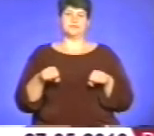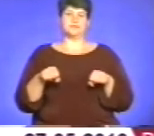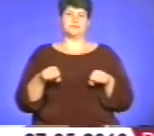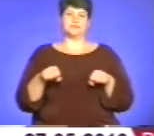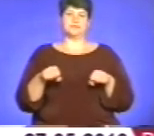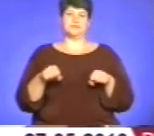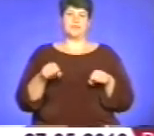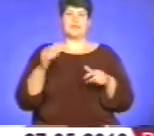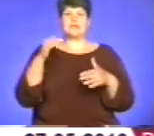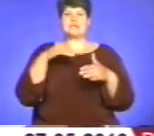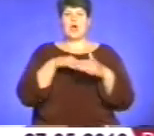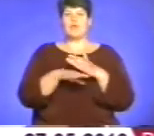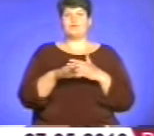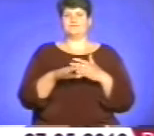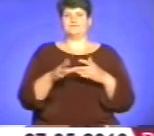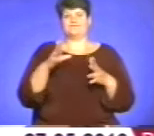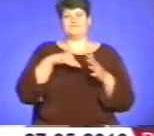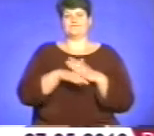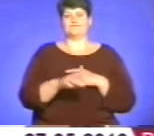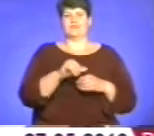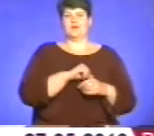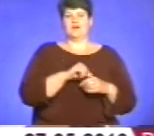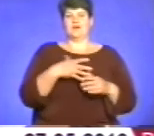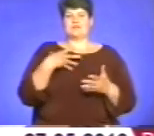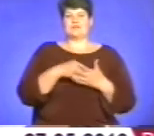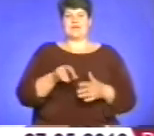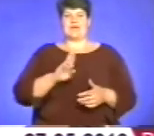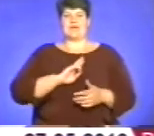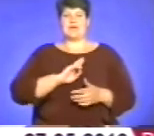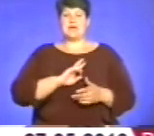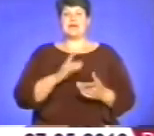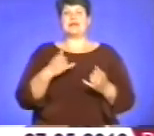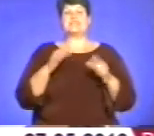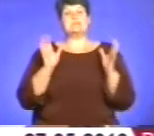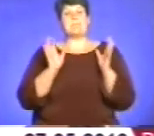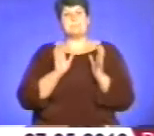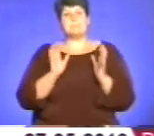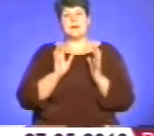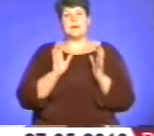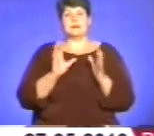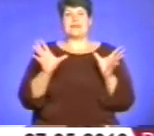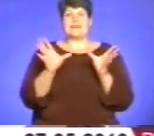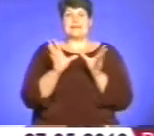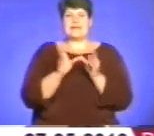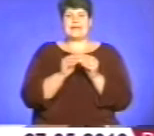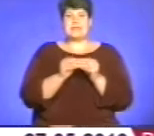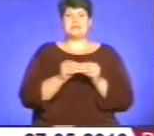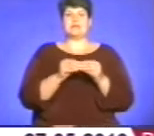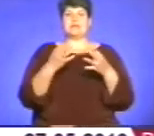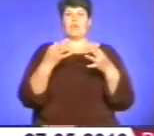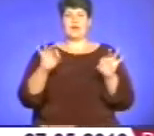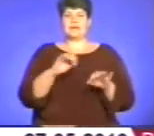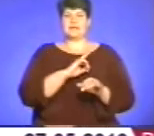десь заховати свої амбіції і для того, щоб десь зберегти єдість національно-демократичних сил. Ми